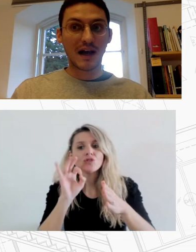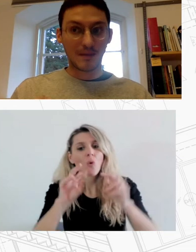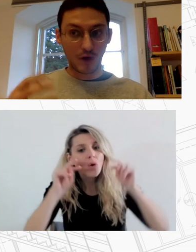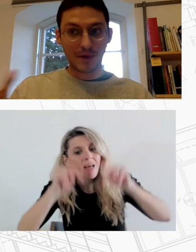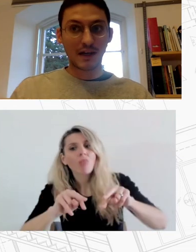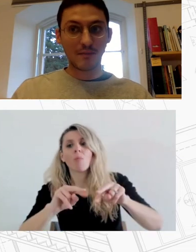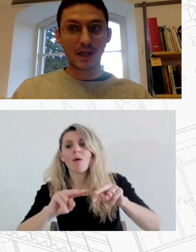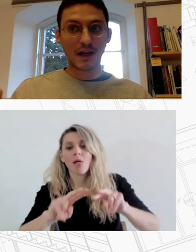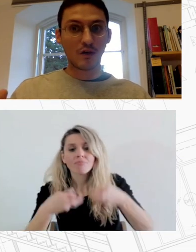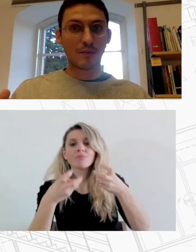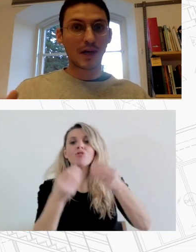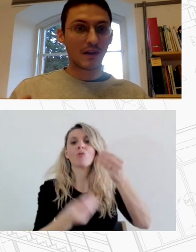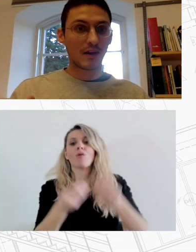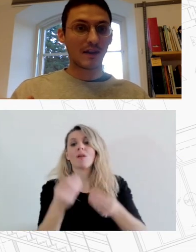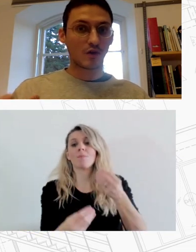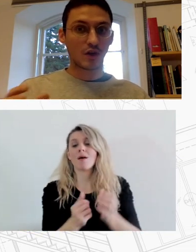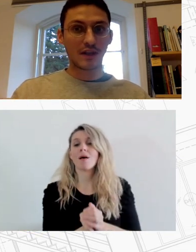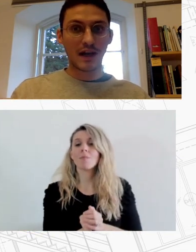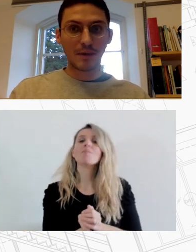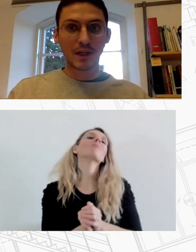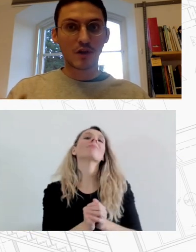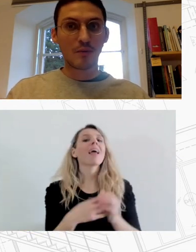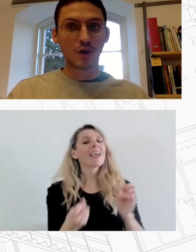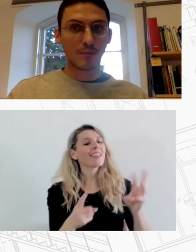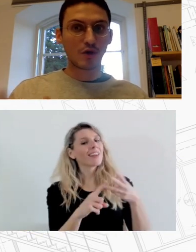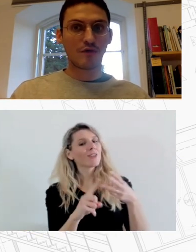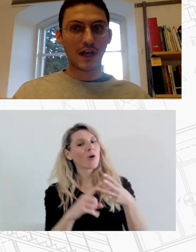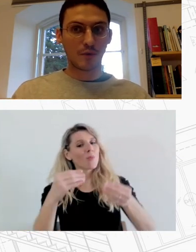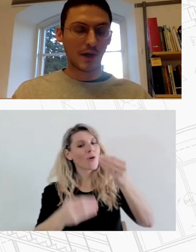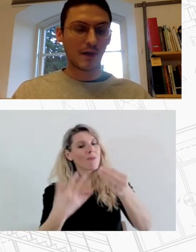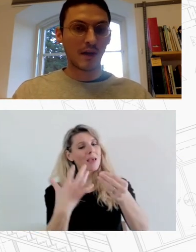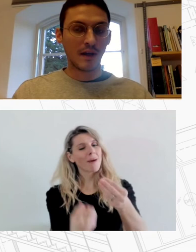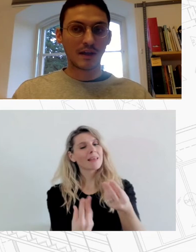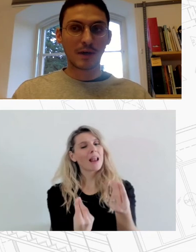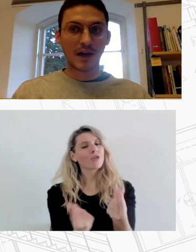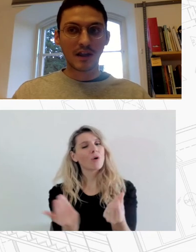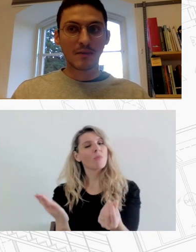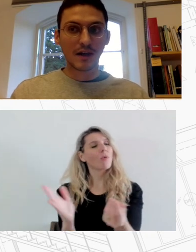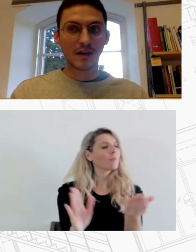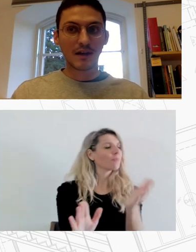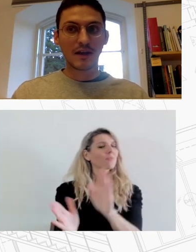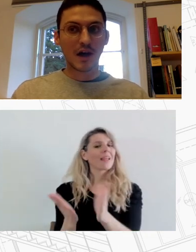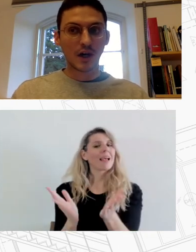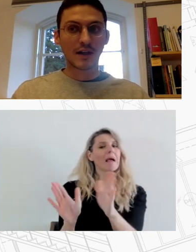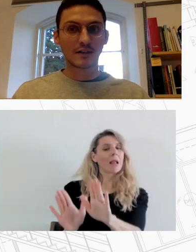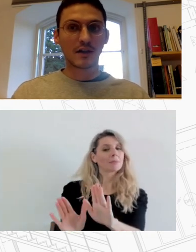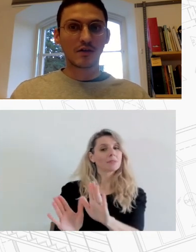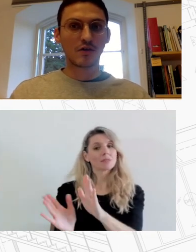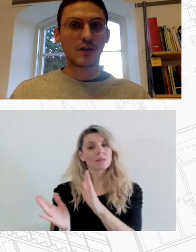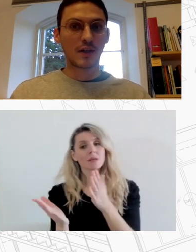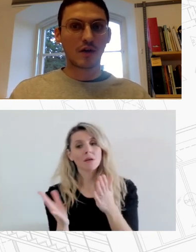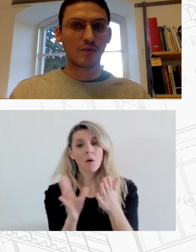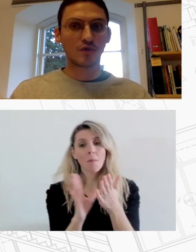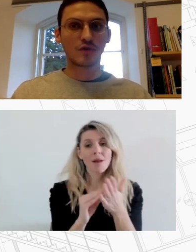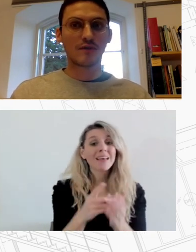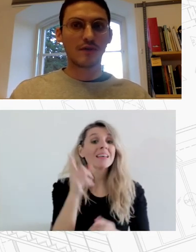υπάρχει μένα αλλά έχουμε μάθει να το κοιτάμε με τρόπο που να μην το βλέπουμε Για παράδειγμα η αόρατη αστεγία των